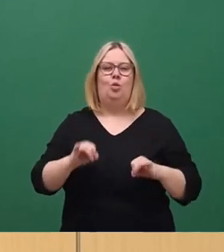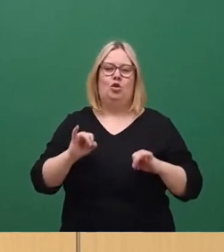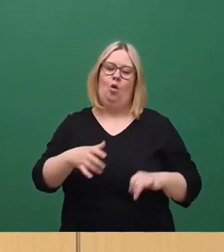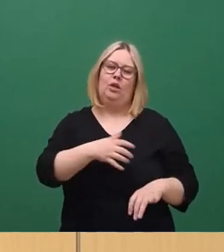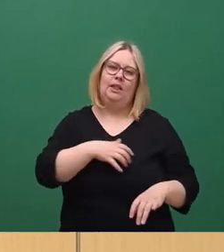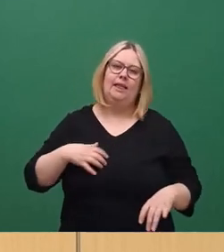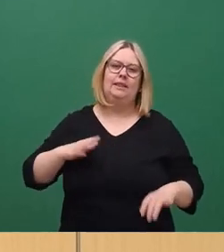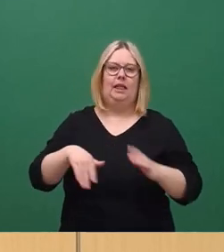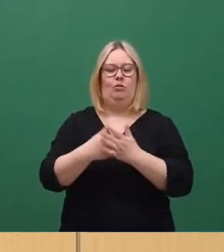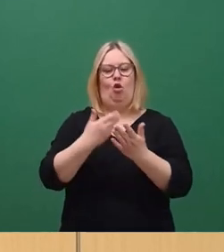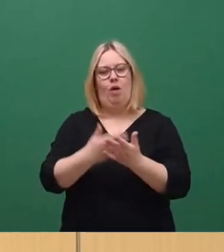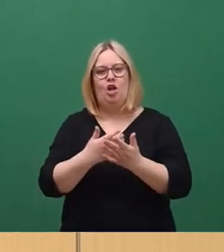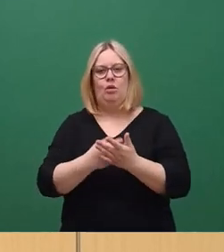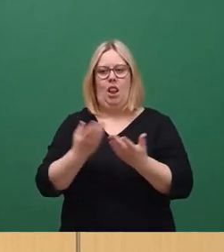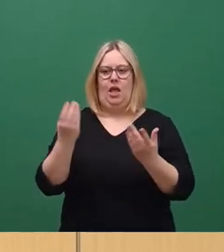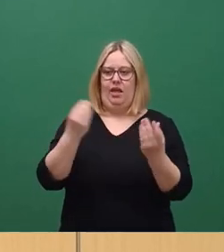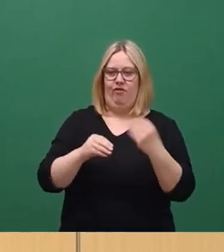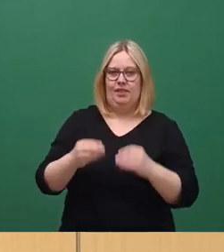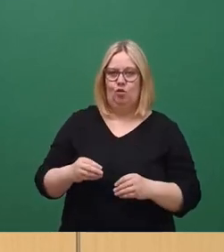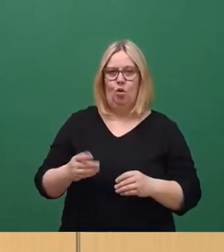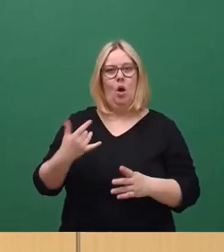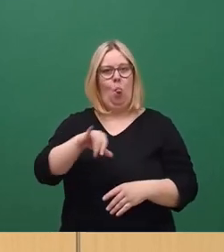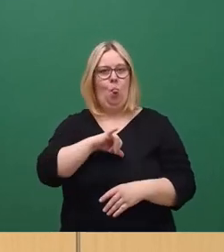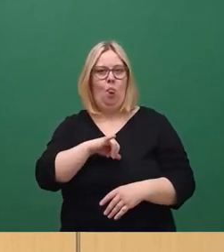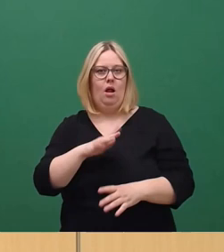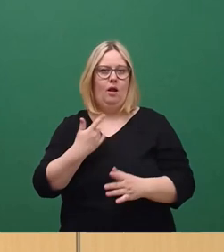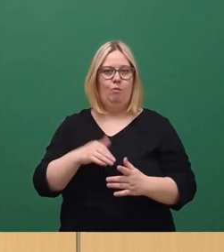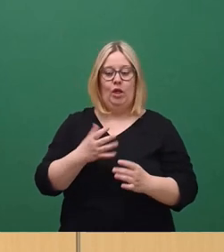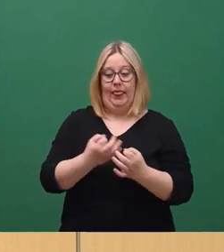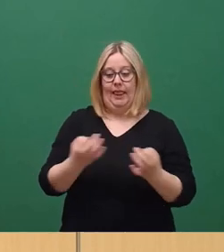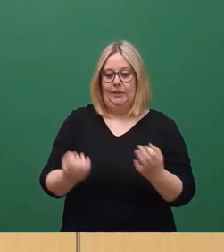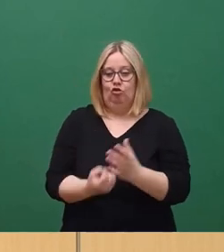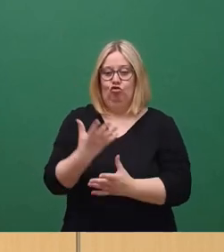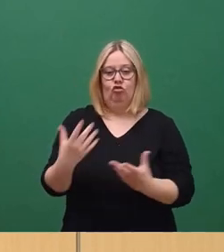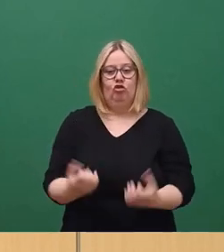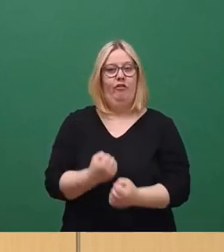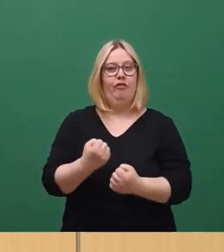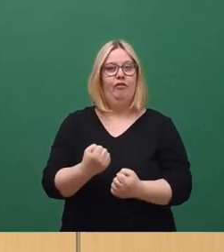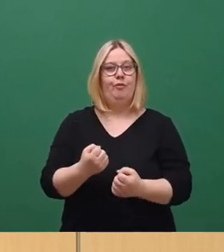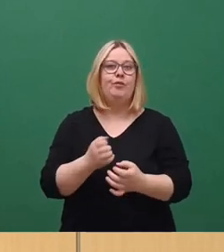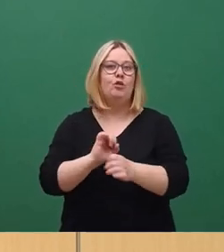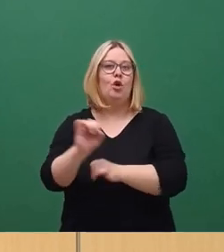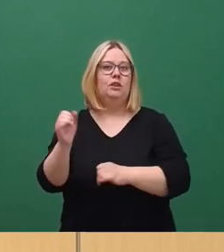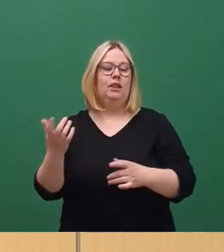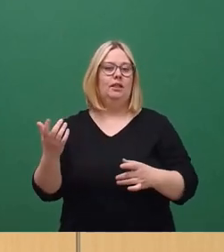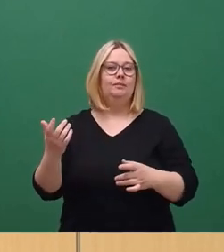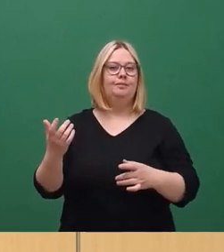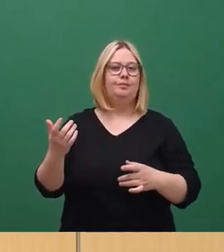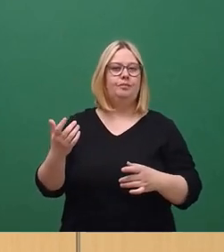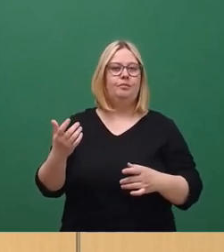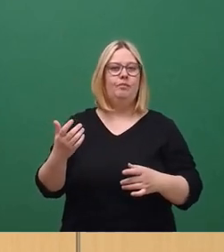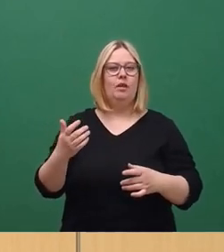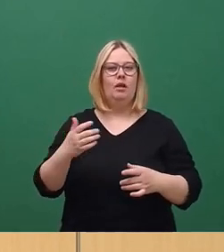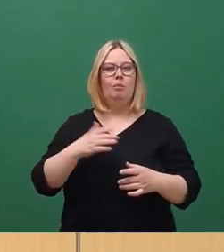Beispiele, wo auch Investoren interessante Dinge aus dem Nichts schöpfen. Ich sage mal, mein Freund, Herr Greth